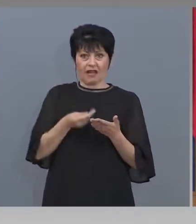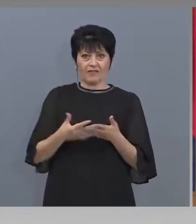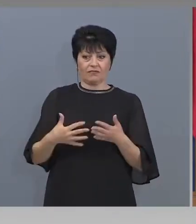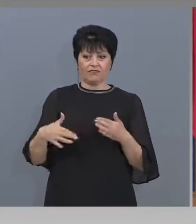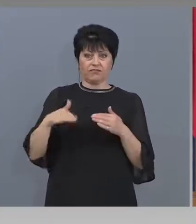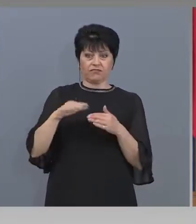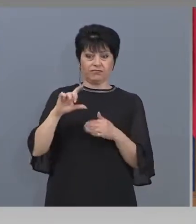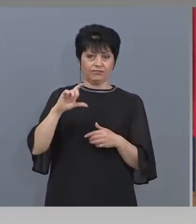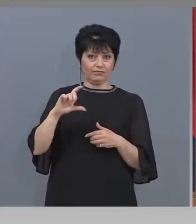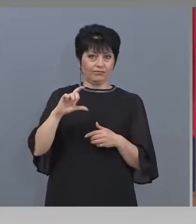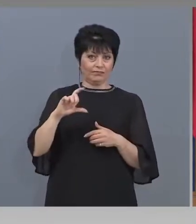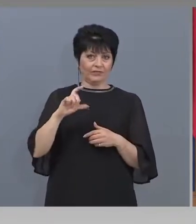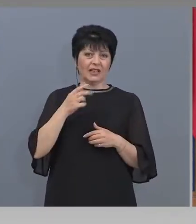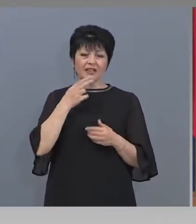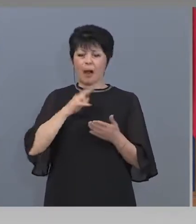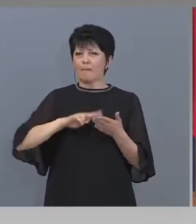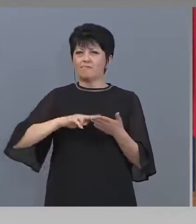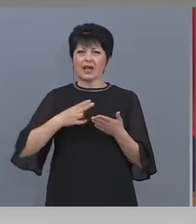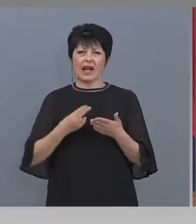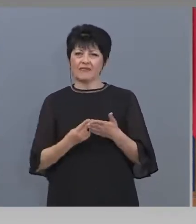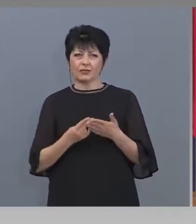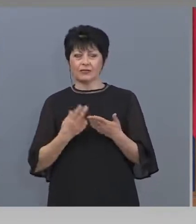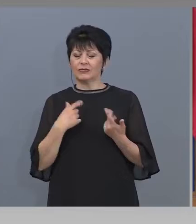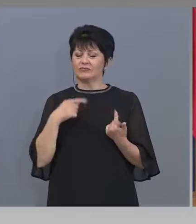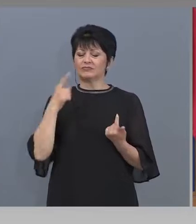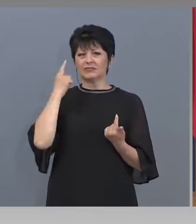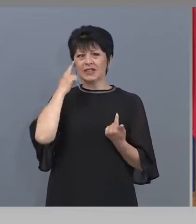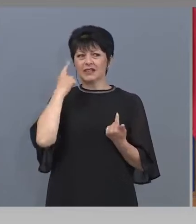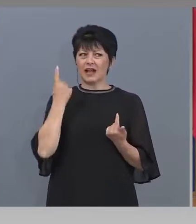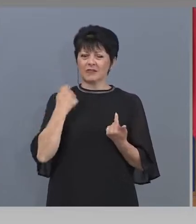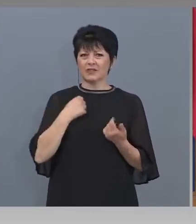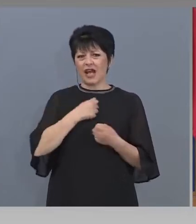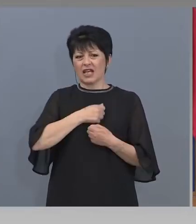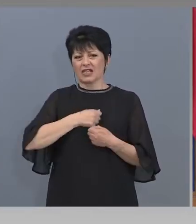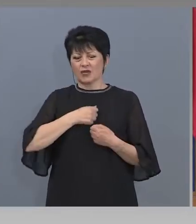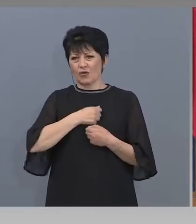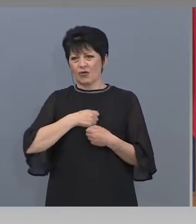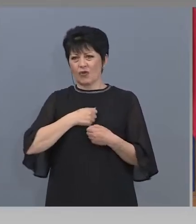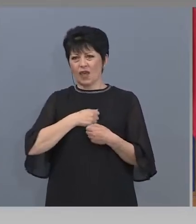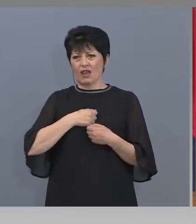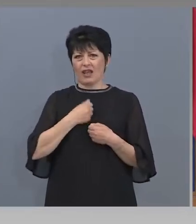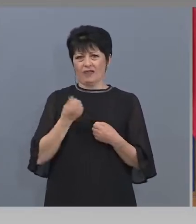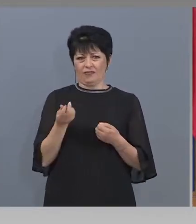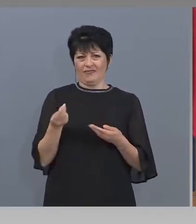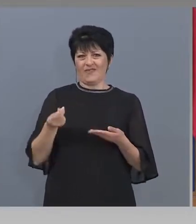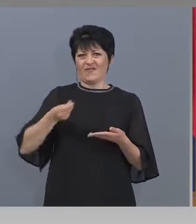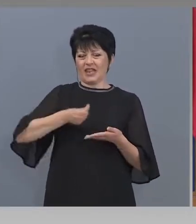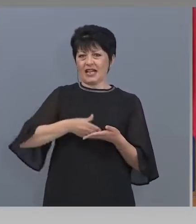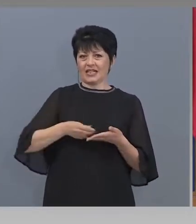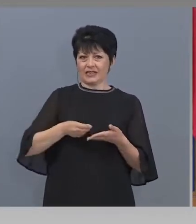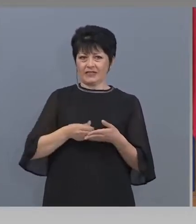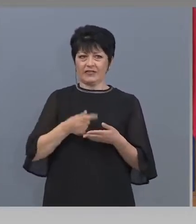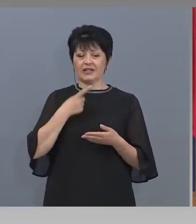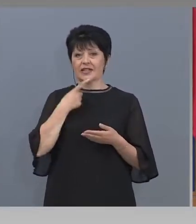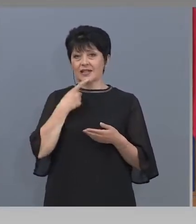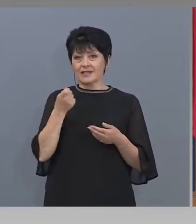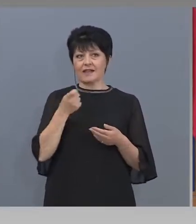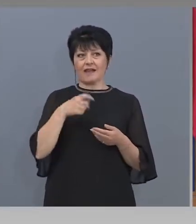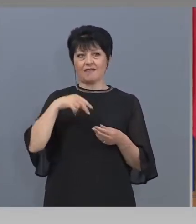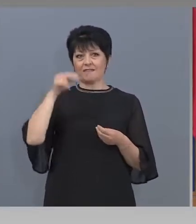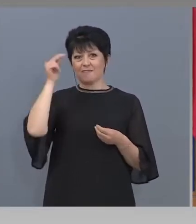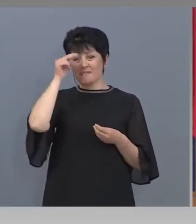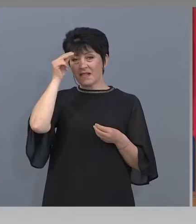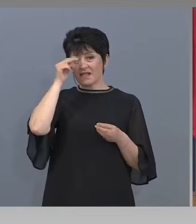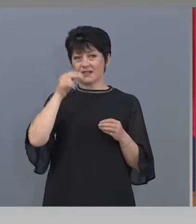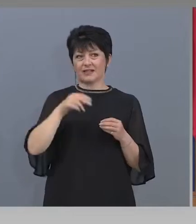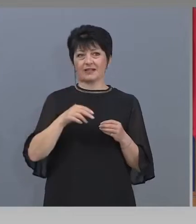Знам, че е затруднено положението финансово у нас, но то ред не идва вече 30 години. За такава програма за българска литература